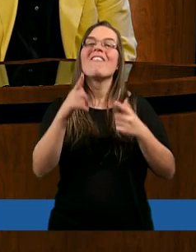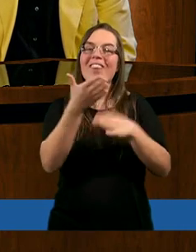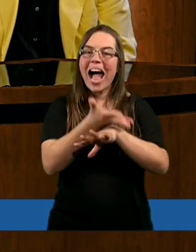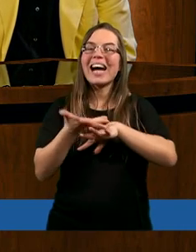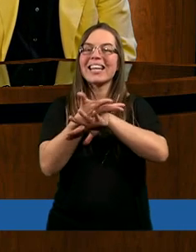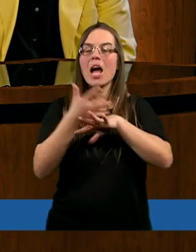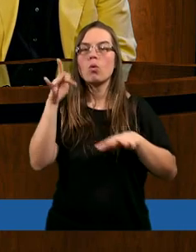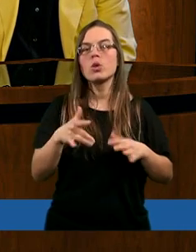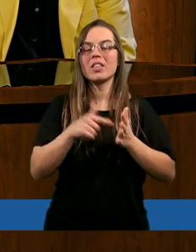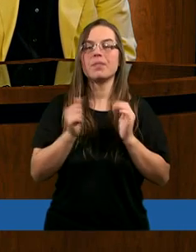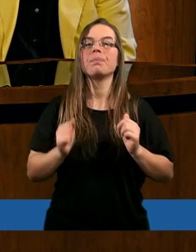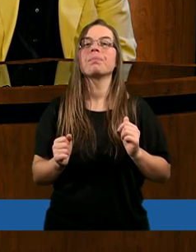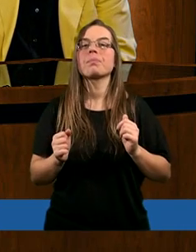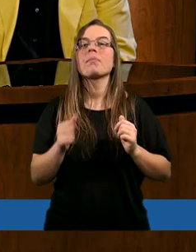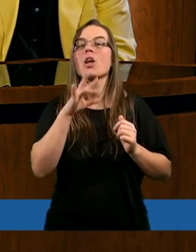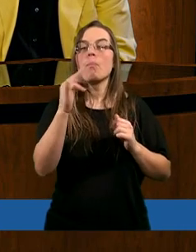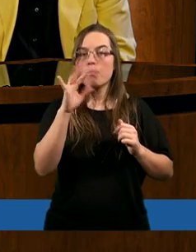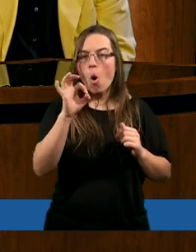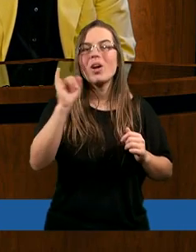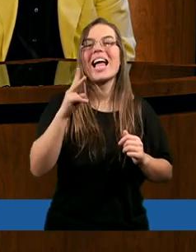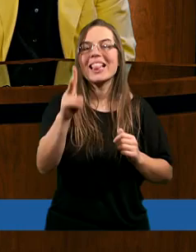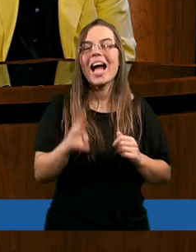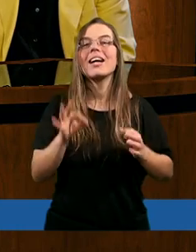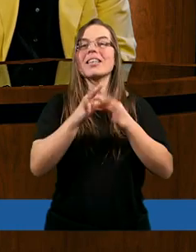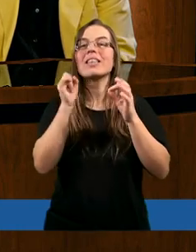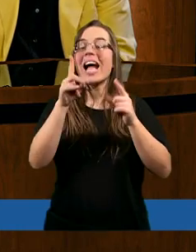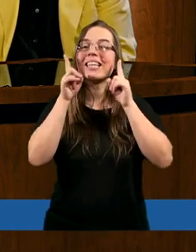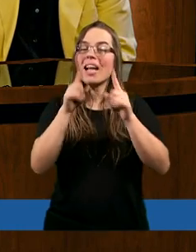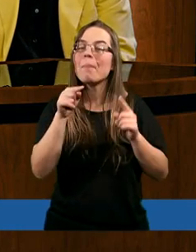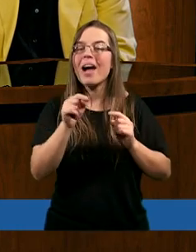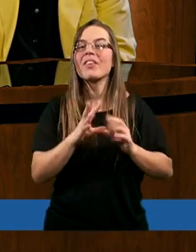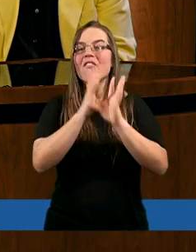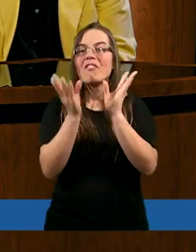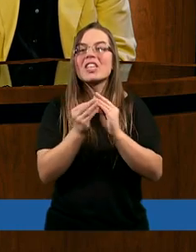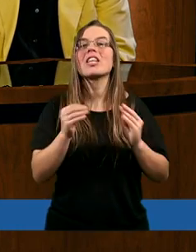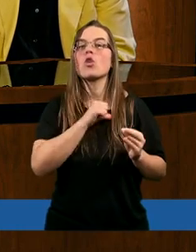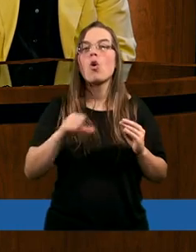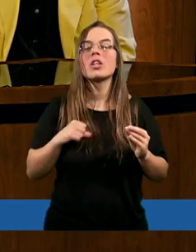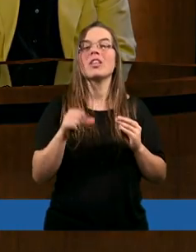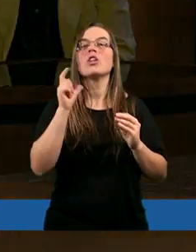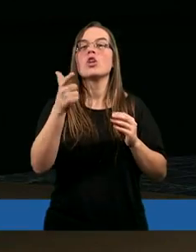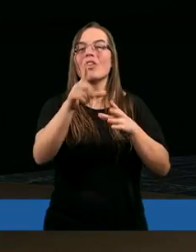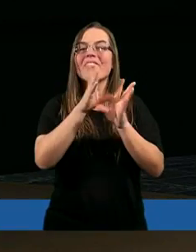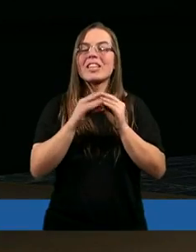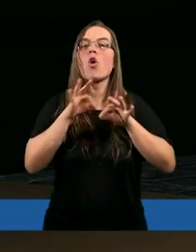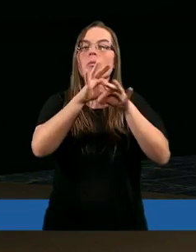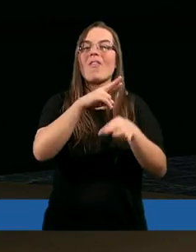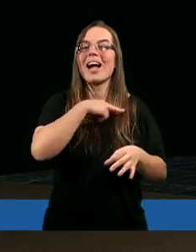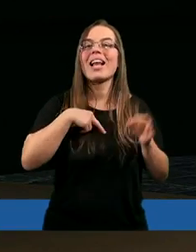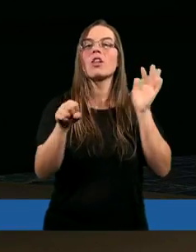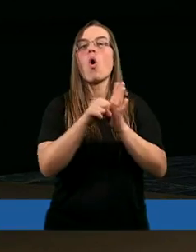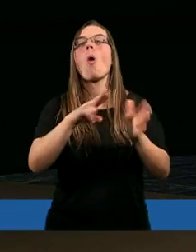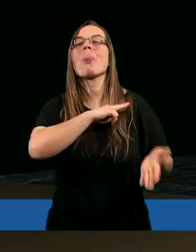faryzeuszów chociażby, tak? No że jednak, no bo tak naprawdę wszystko się, wszystko sprowadza nas do